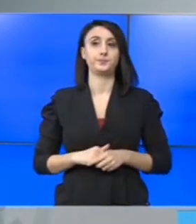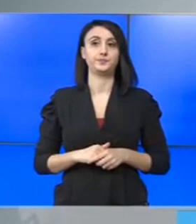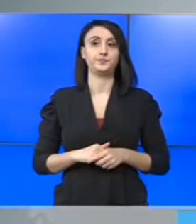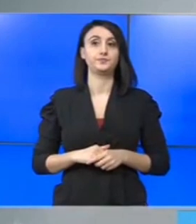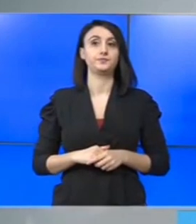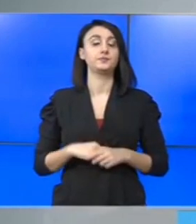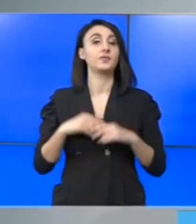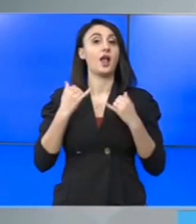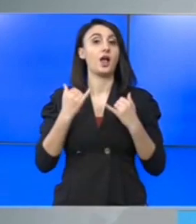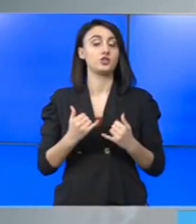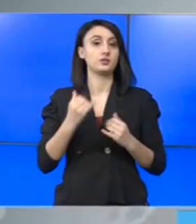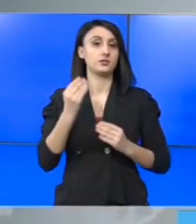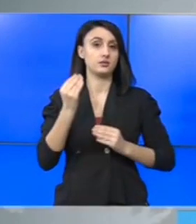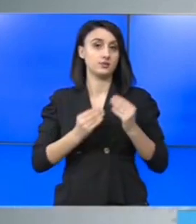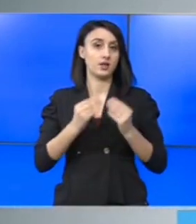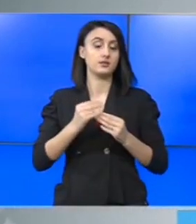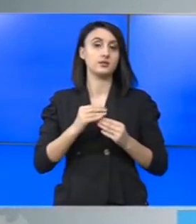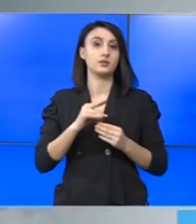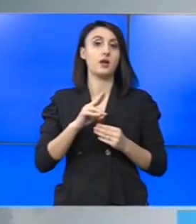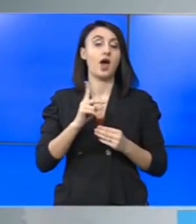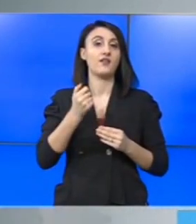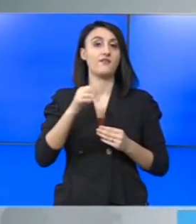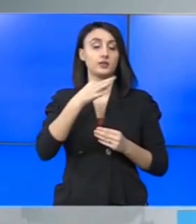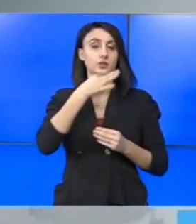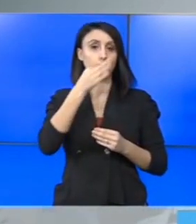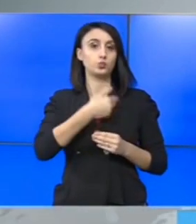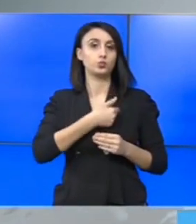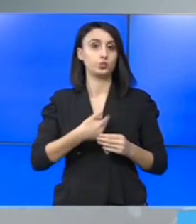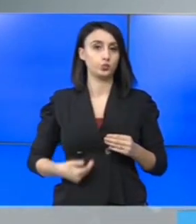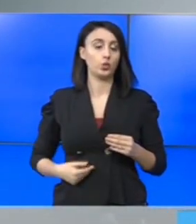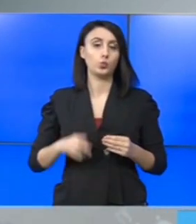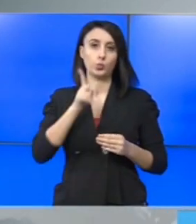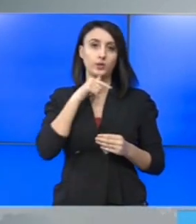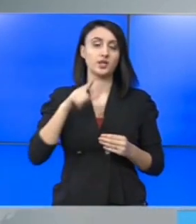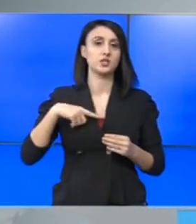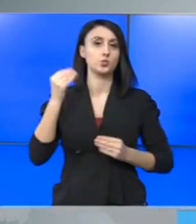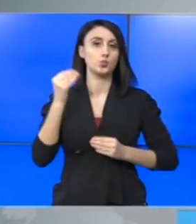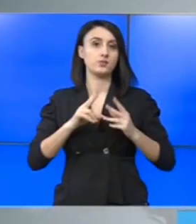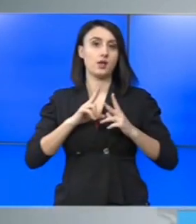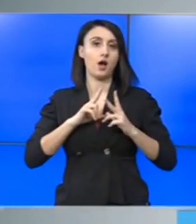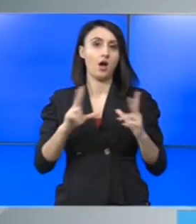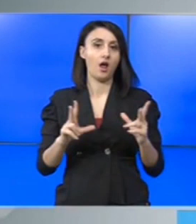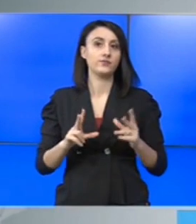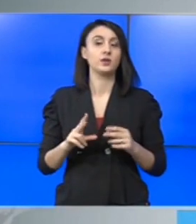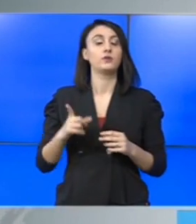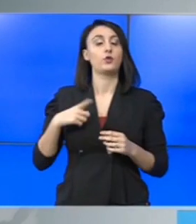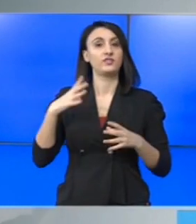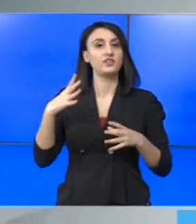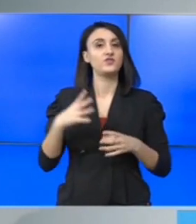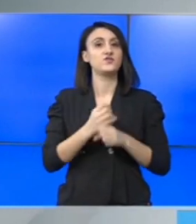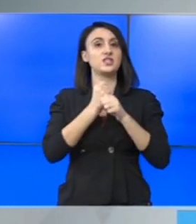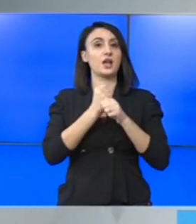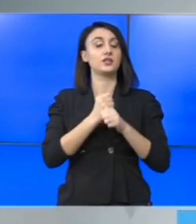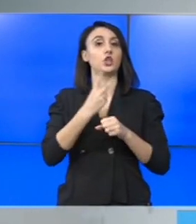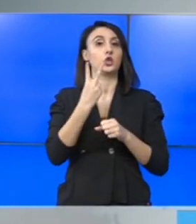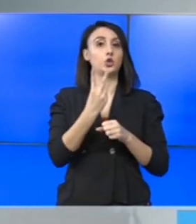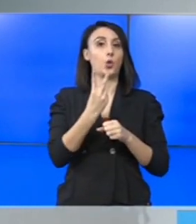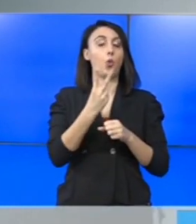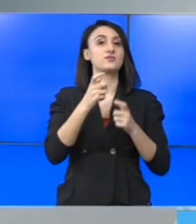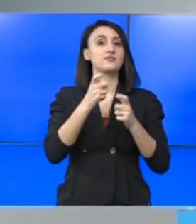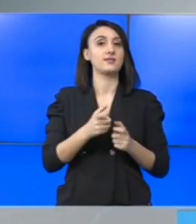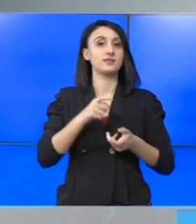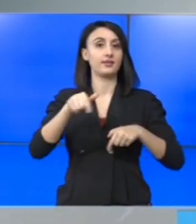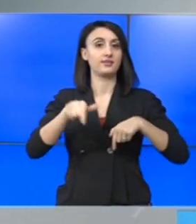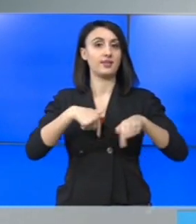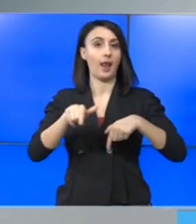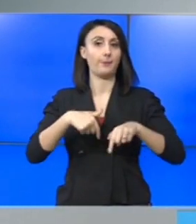În acest sens, Raed Arafat a spus că în București, unde este situația cea mai gravă, vor fi înființate două secții